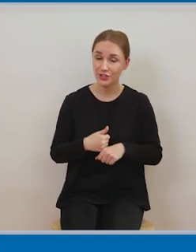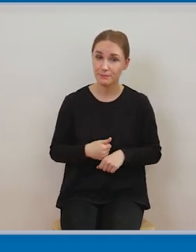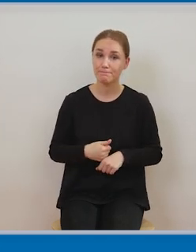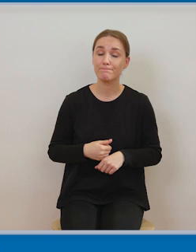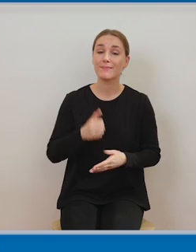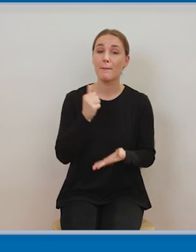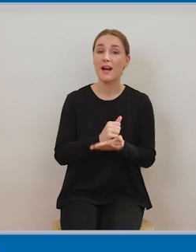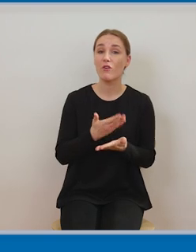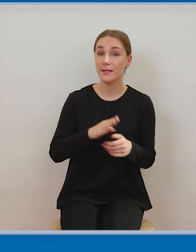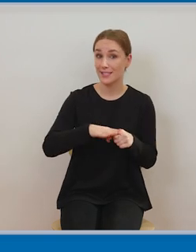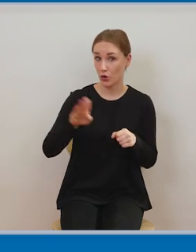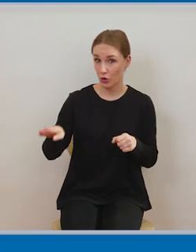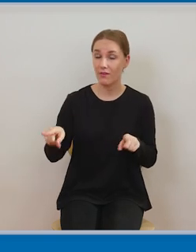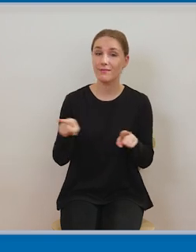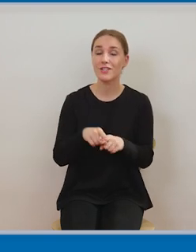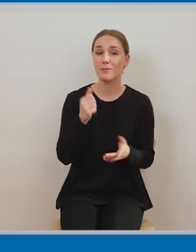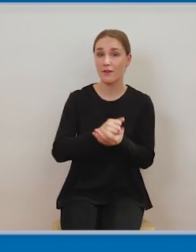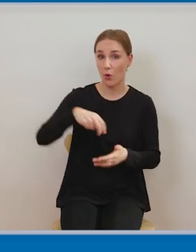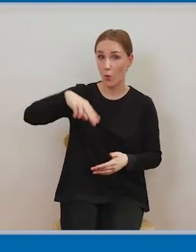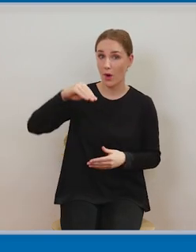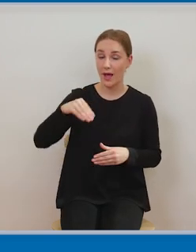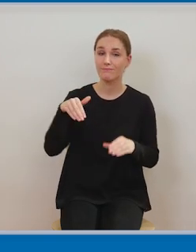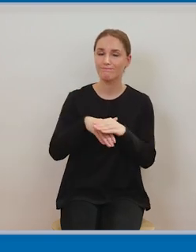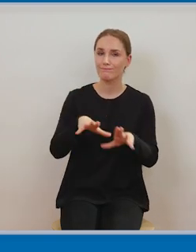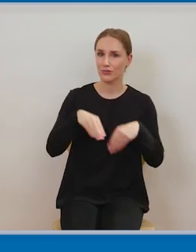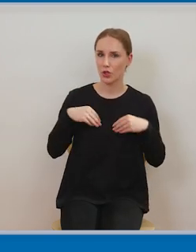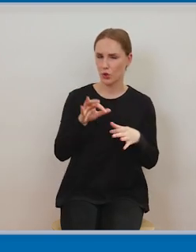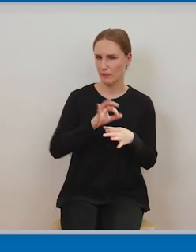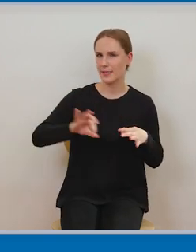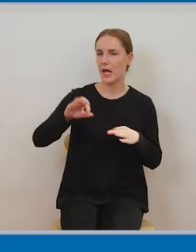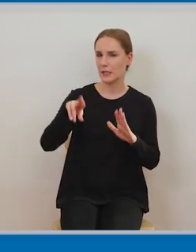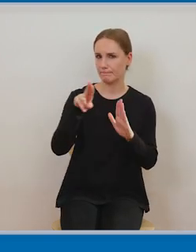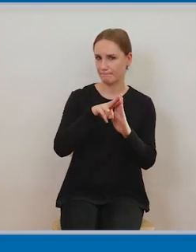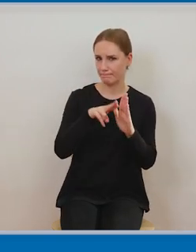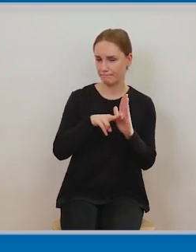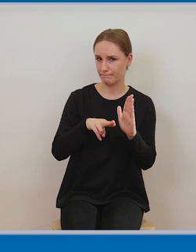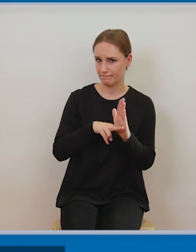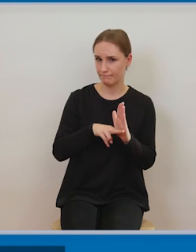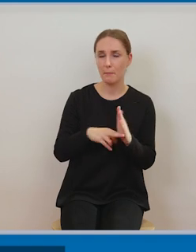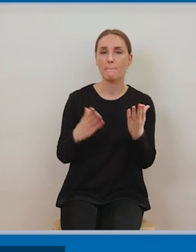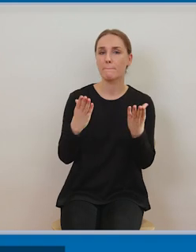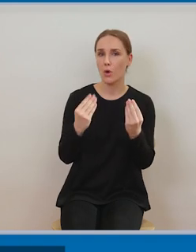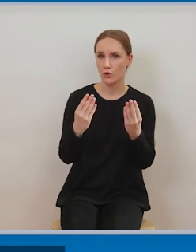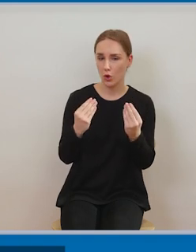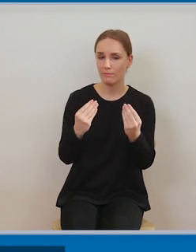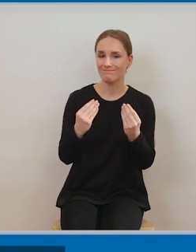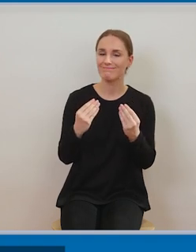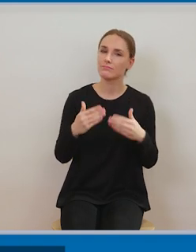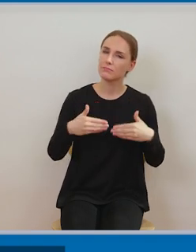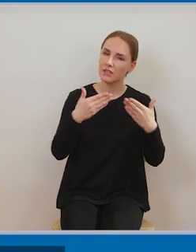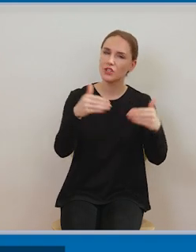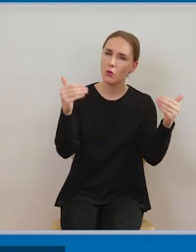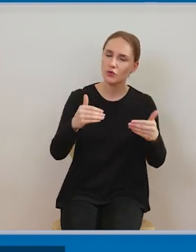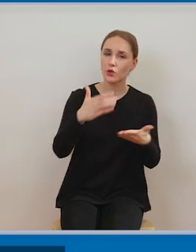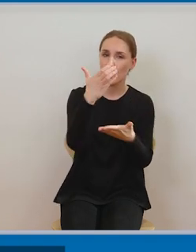korzystania i dostosowywania utworów dla potrzeb osób z niepełnosprawnościami. I tak, w 2013 roku